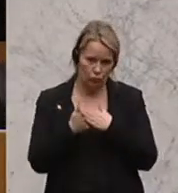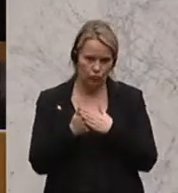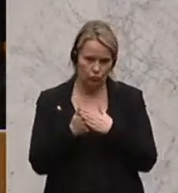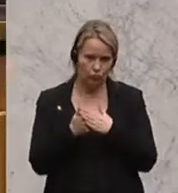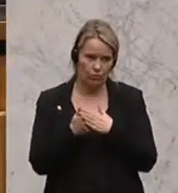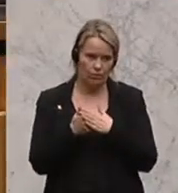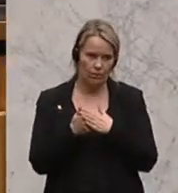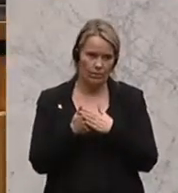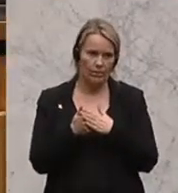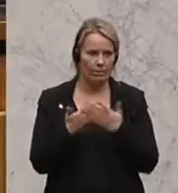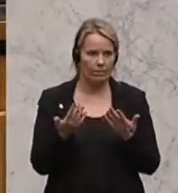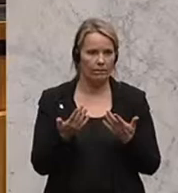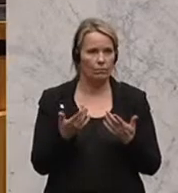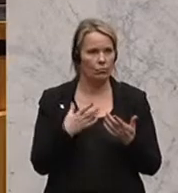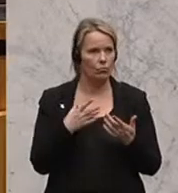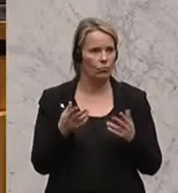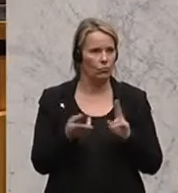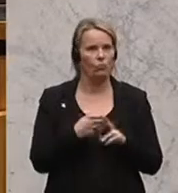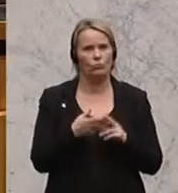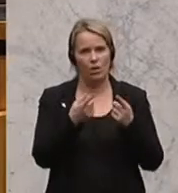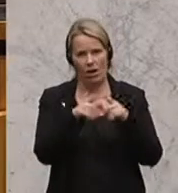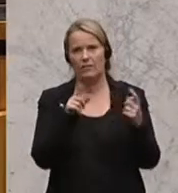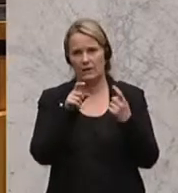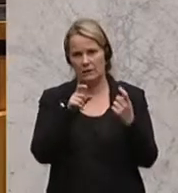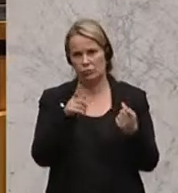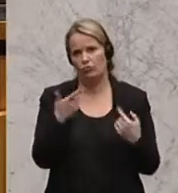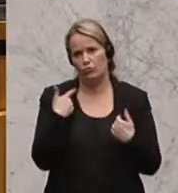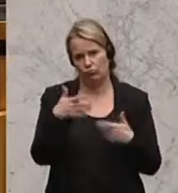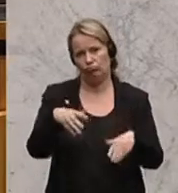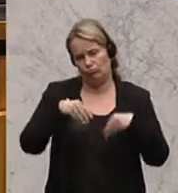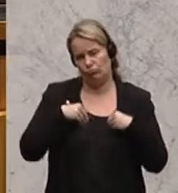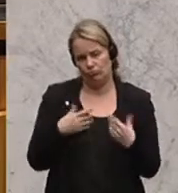und nehme die andere Diskussion zur Kenntnis.